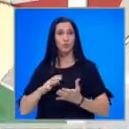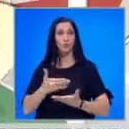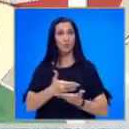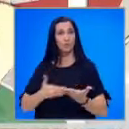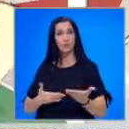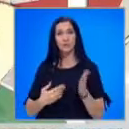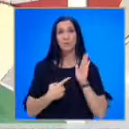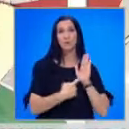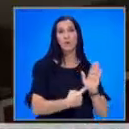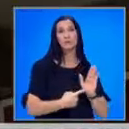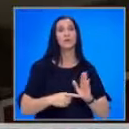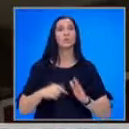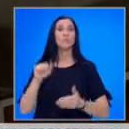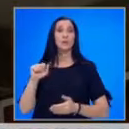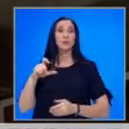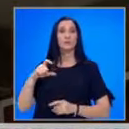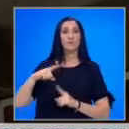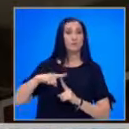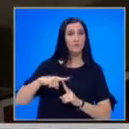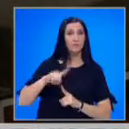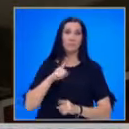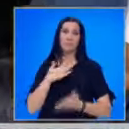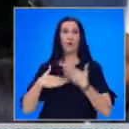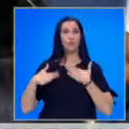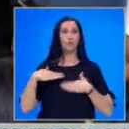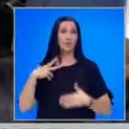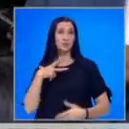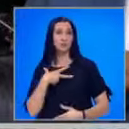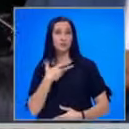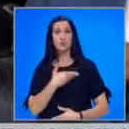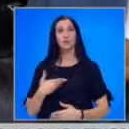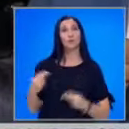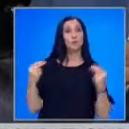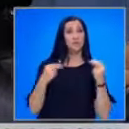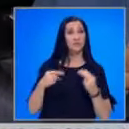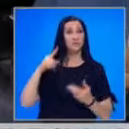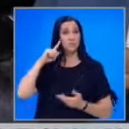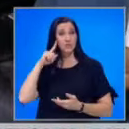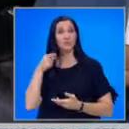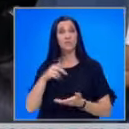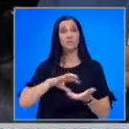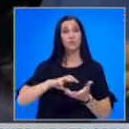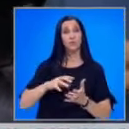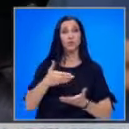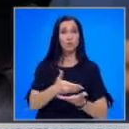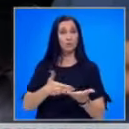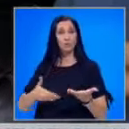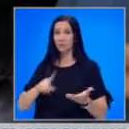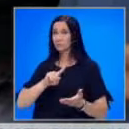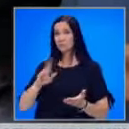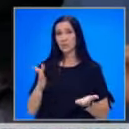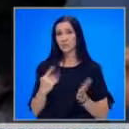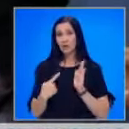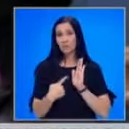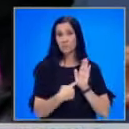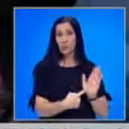представена от формацията на Трифонов, не е удовлетворявала напълно социалистите. Националният съвет намира, че в тази политическа декларация не са отразени